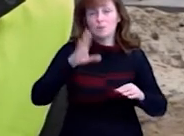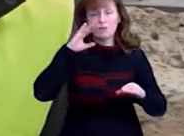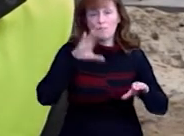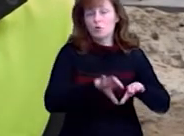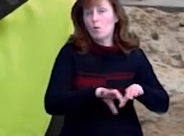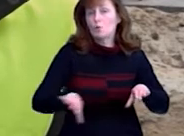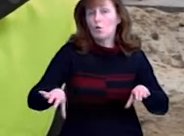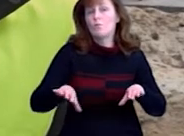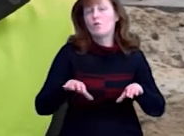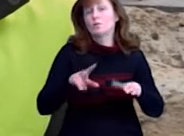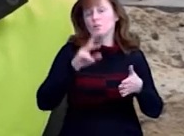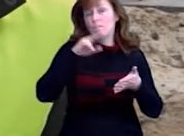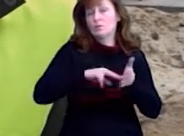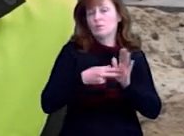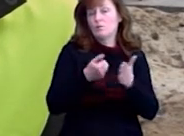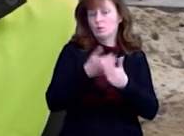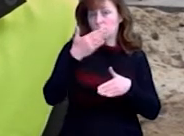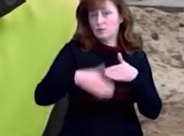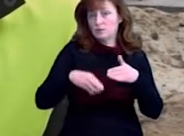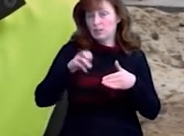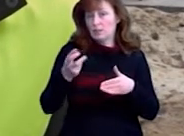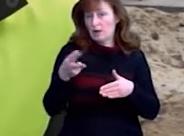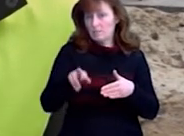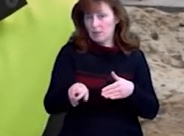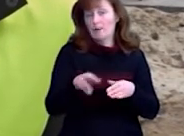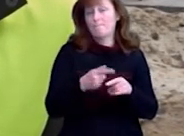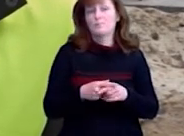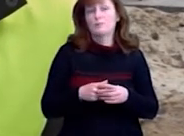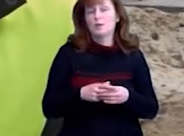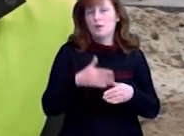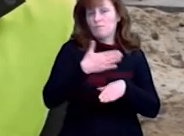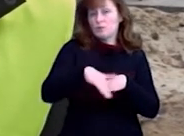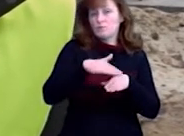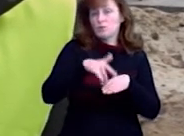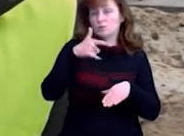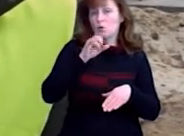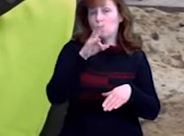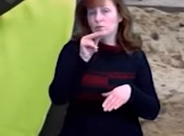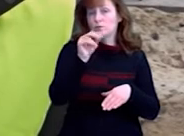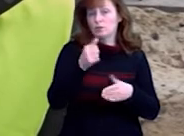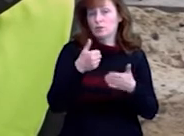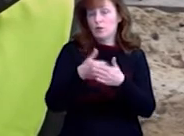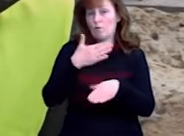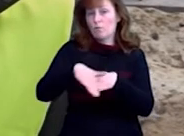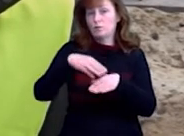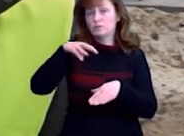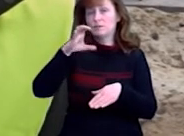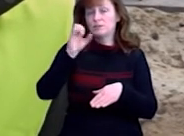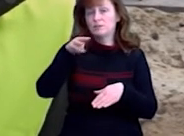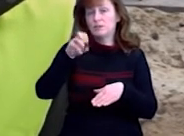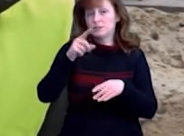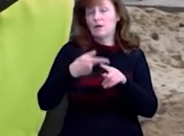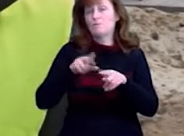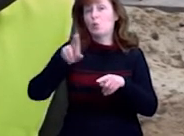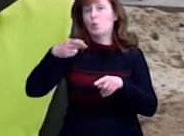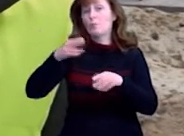планувалася до кінця травня. Три ділянки – це від вулиці Гончої до Мстиславської, від Мстиславської до